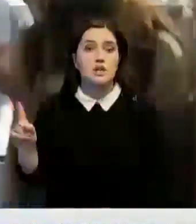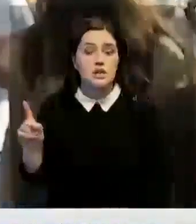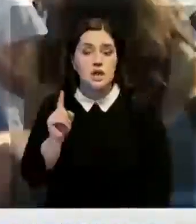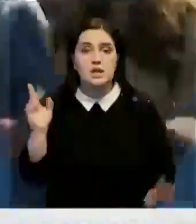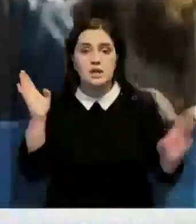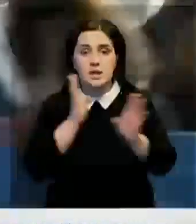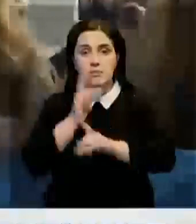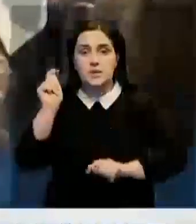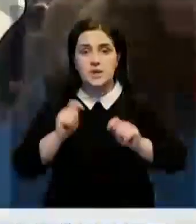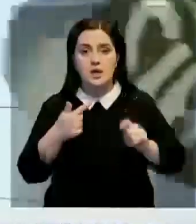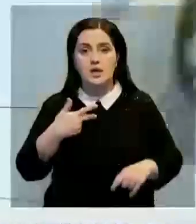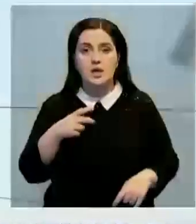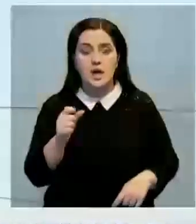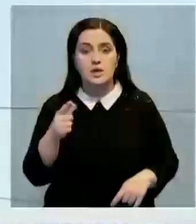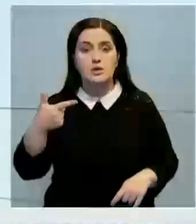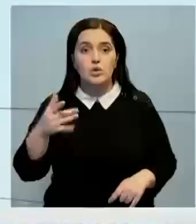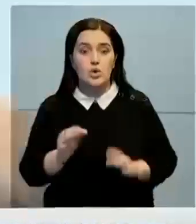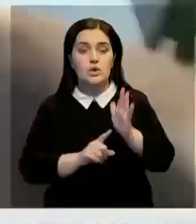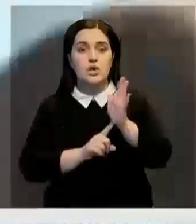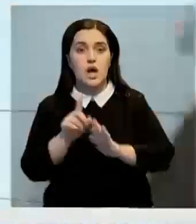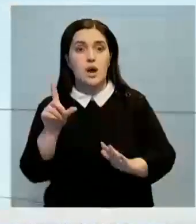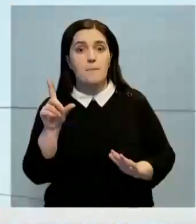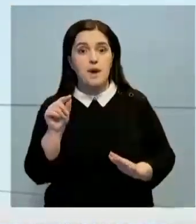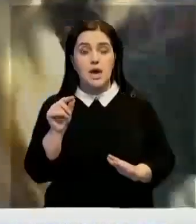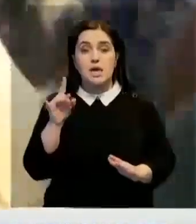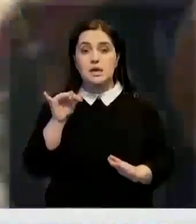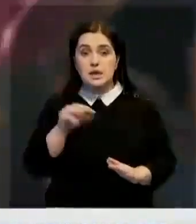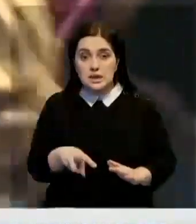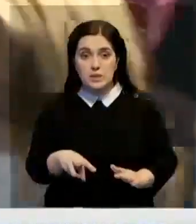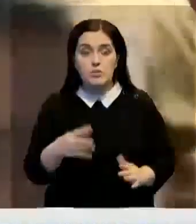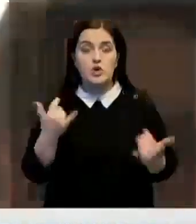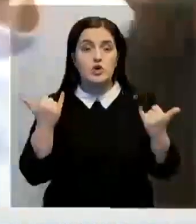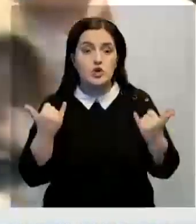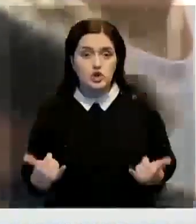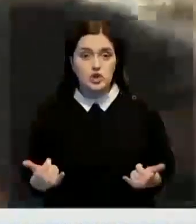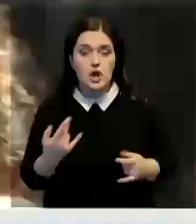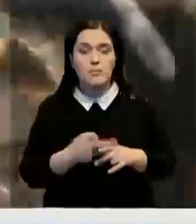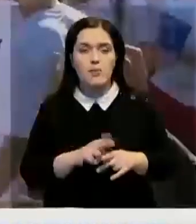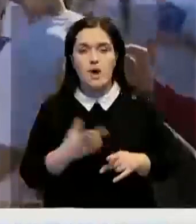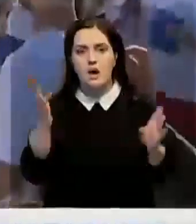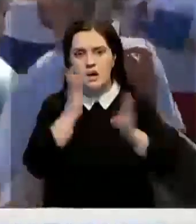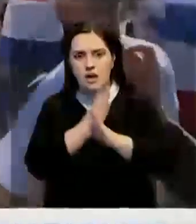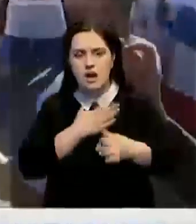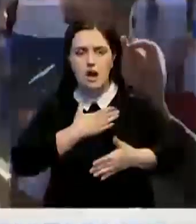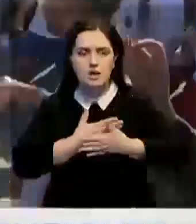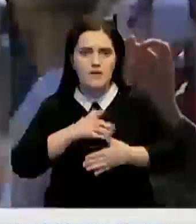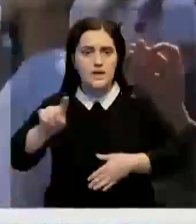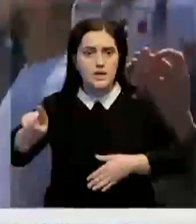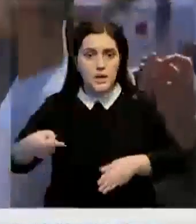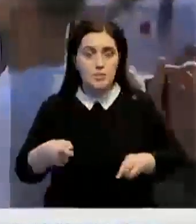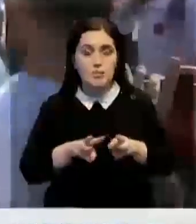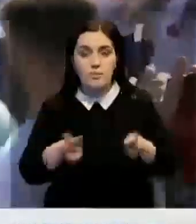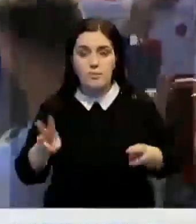Глазго, который начинается в понедельник. В Риме, как и по всей Шотландии, сейчас проходят марши экоактивистов, требующих от политиков